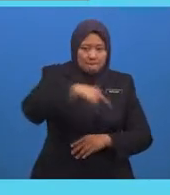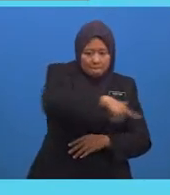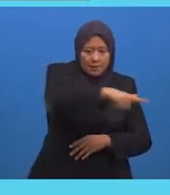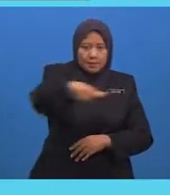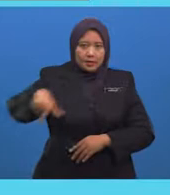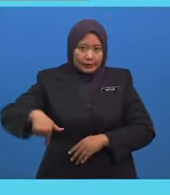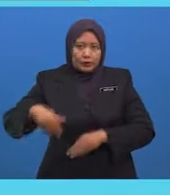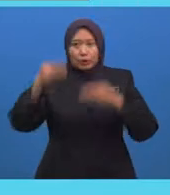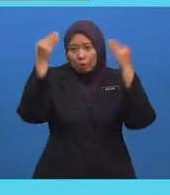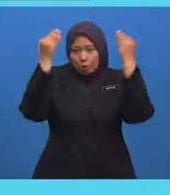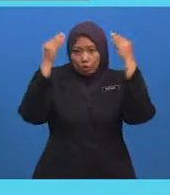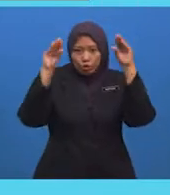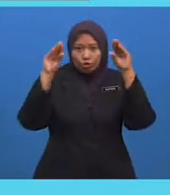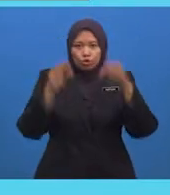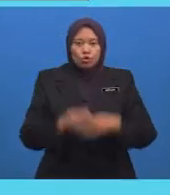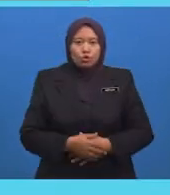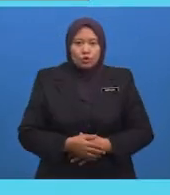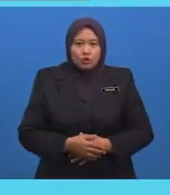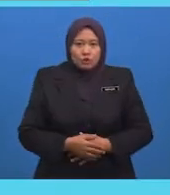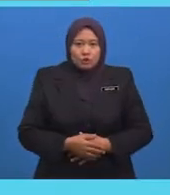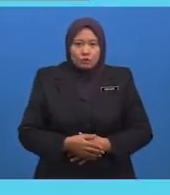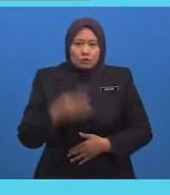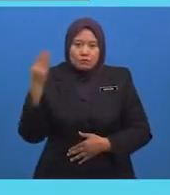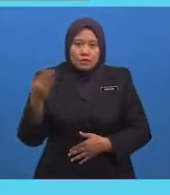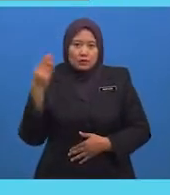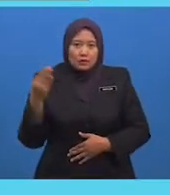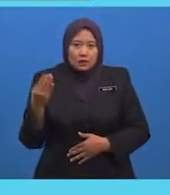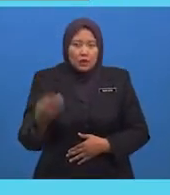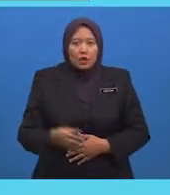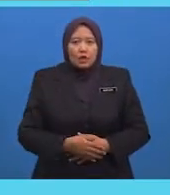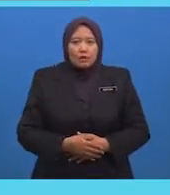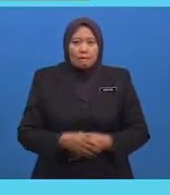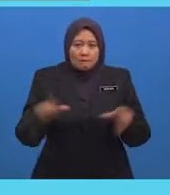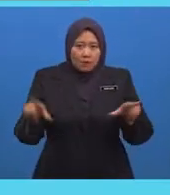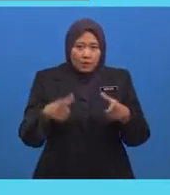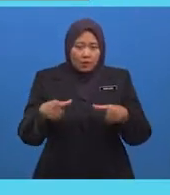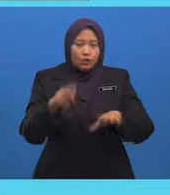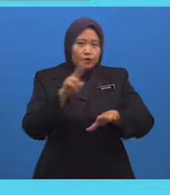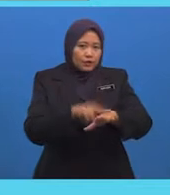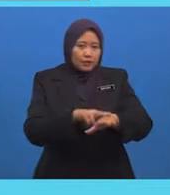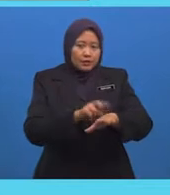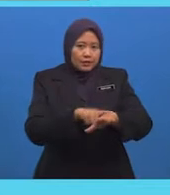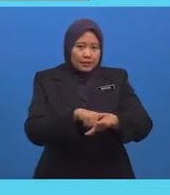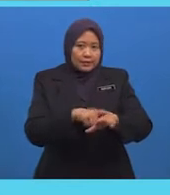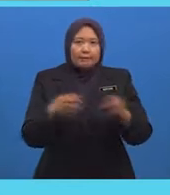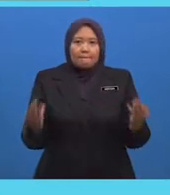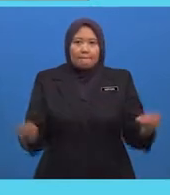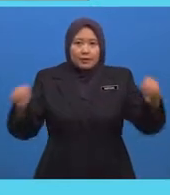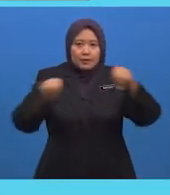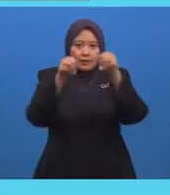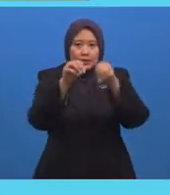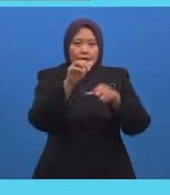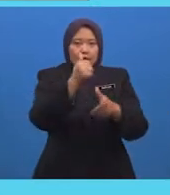kegiatan halakah ini Berlaku di masjid Atau rumah-rumah ulama Halakah